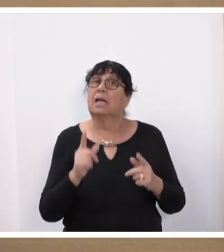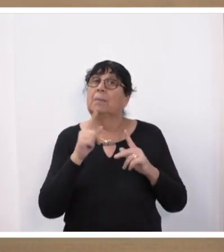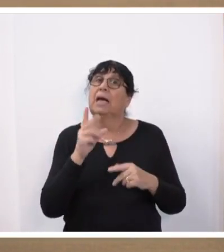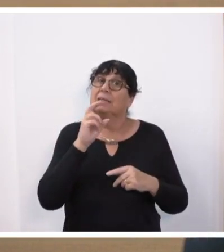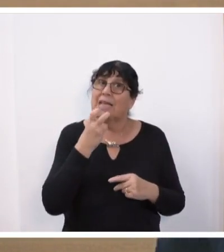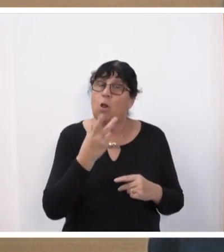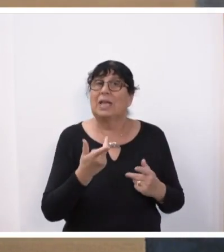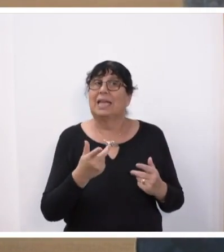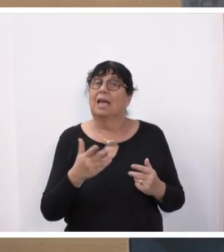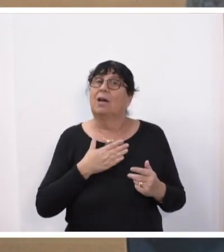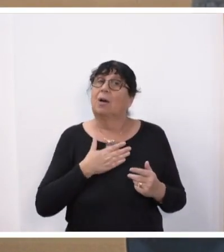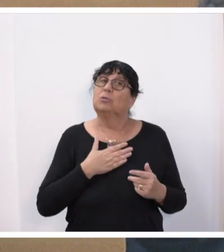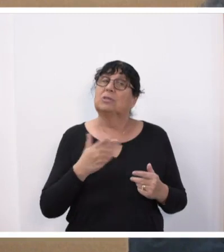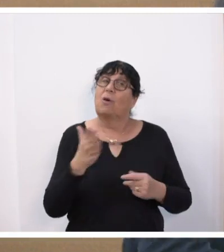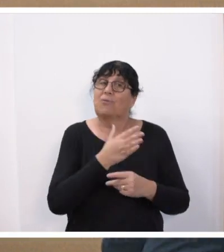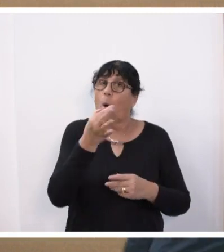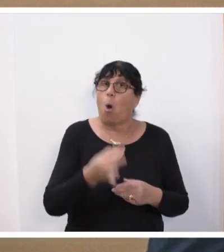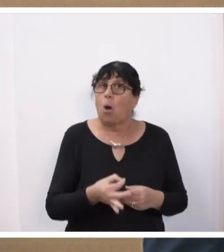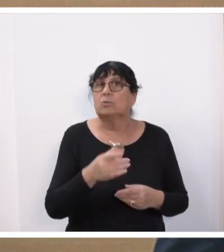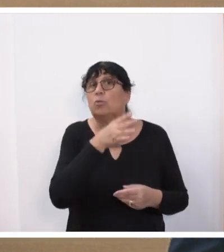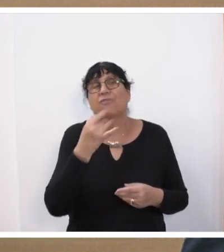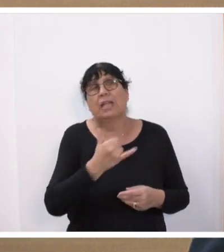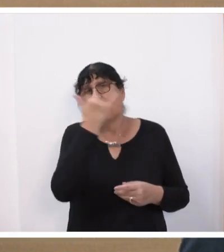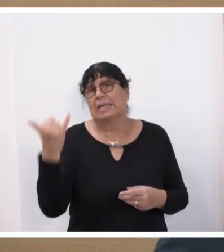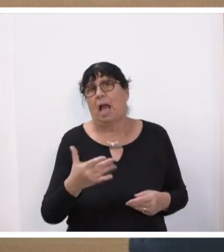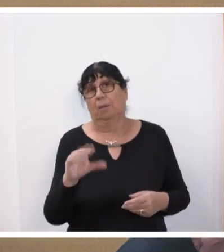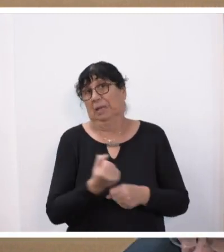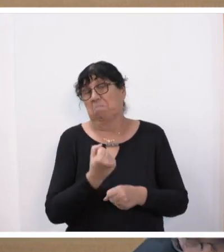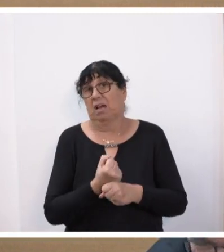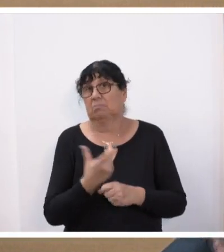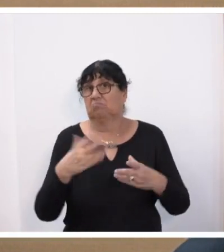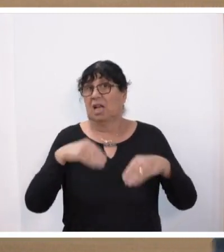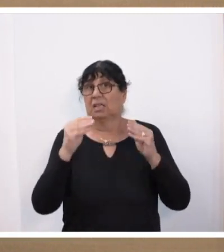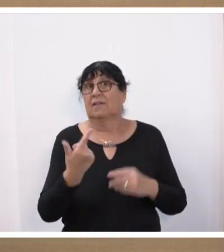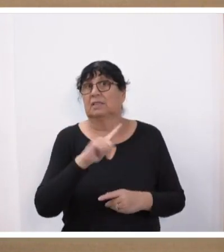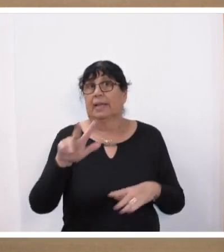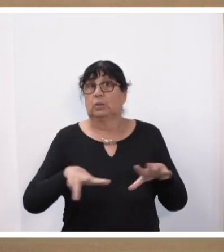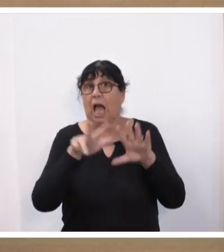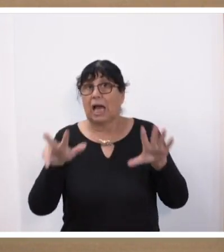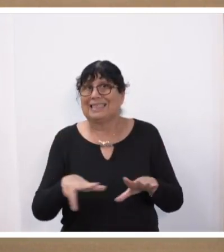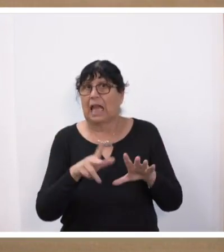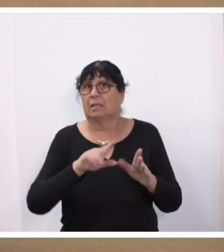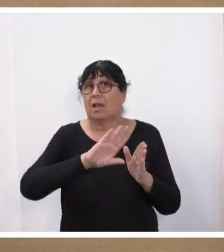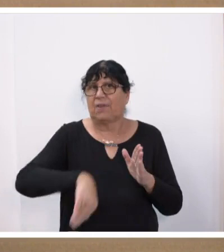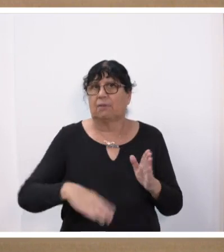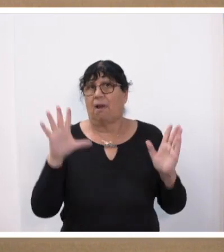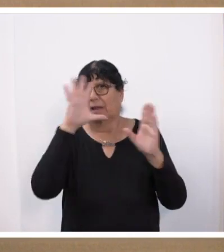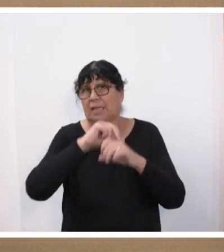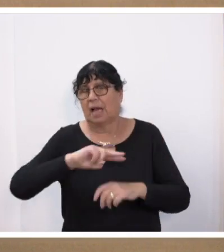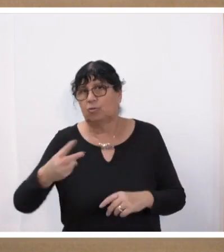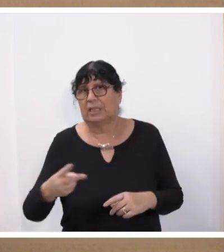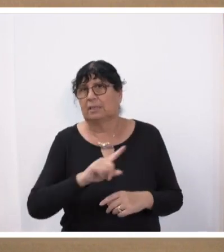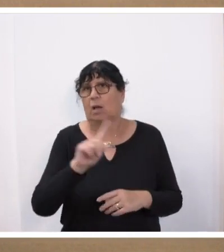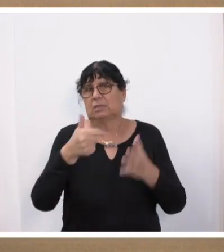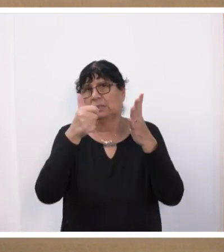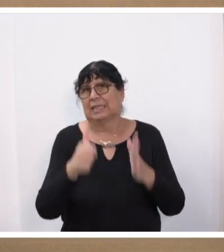bei uns vor Ort seit Jahren mitmachen. Es ging los 2018 mit dem Wegfall der Nachtschicht. 1.600